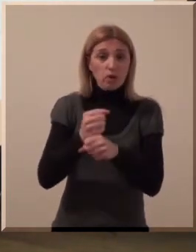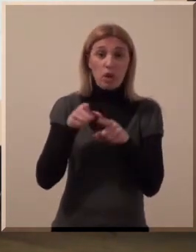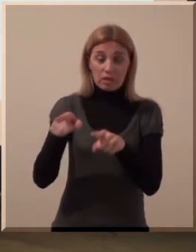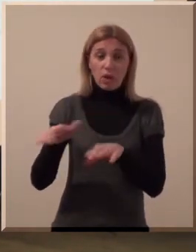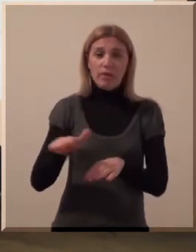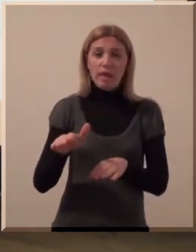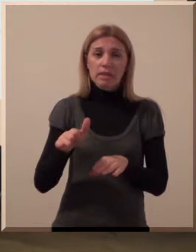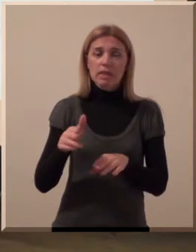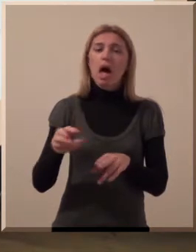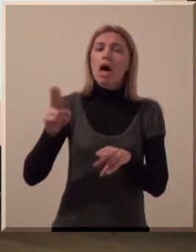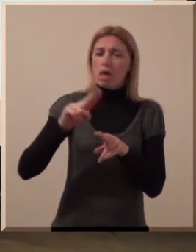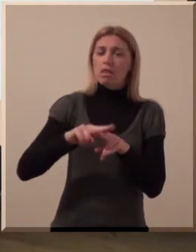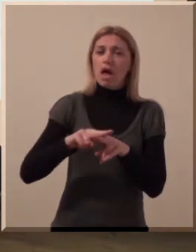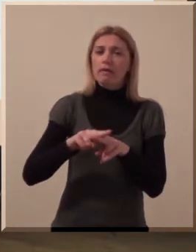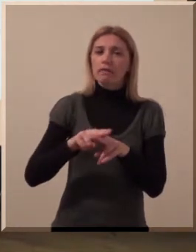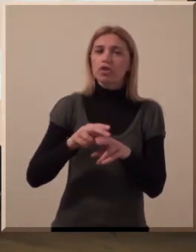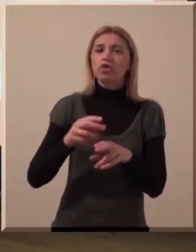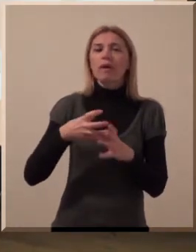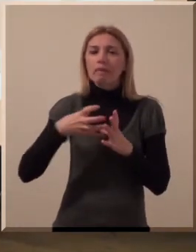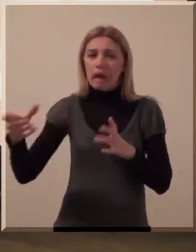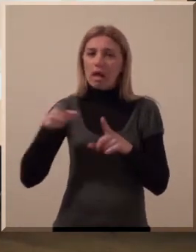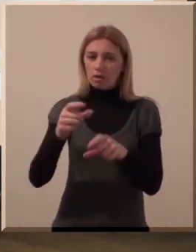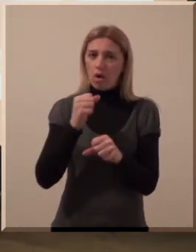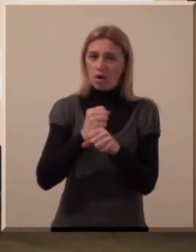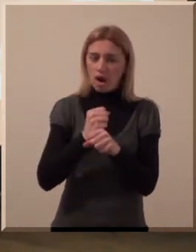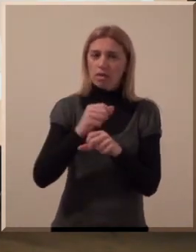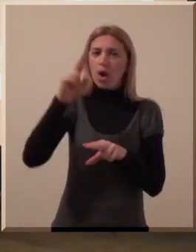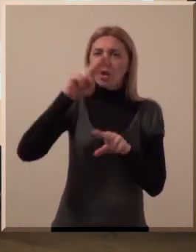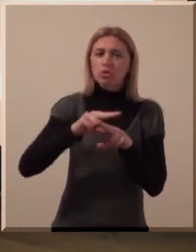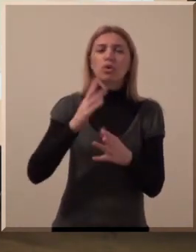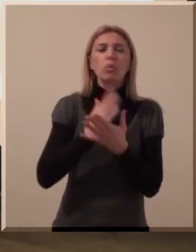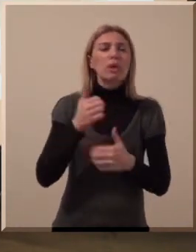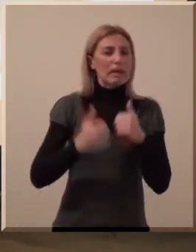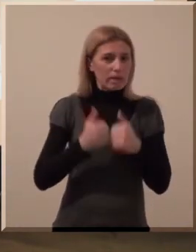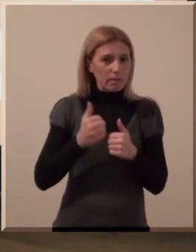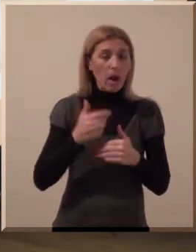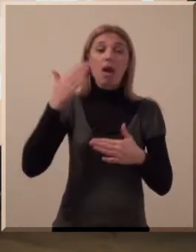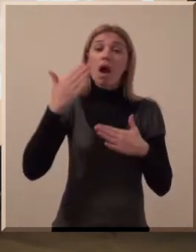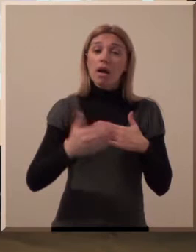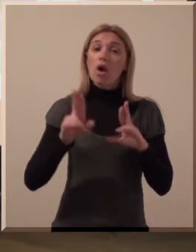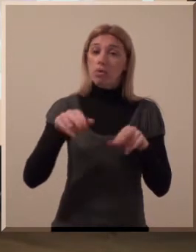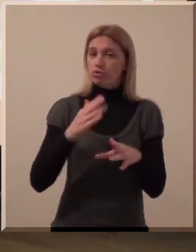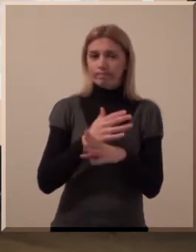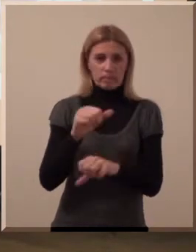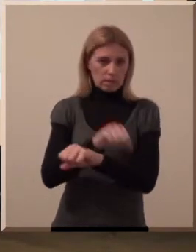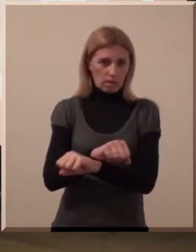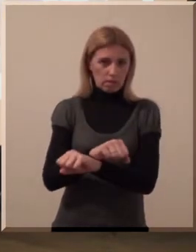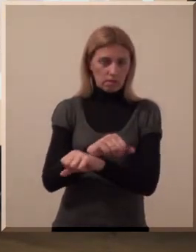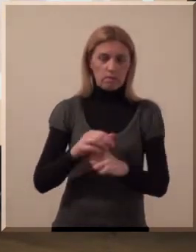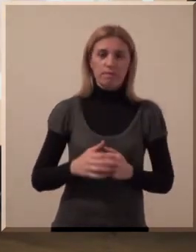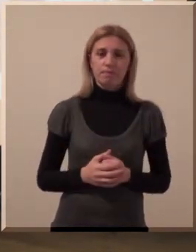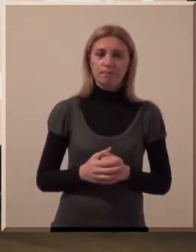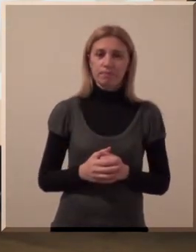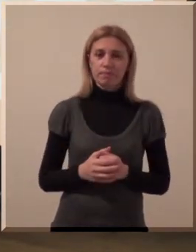izostane podrška, ova deca vrlo često se opredeljuju da se bave time i često opredeljuju se da budu u kriminalu, što